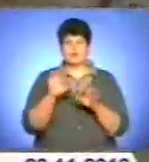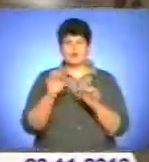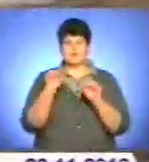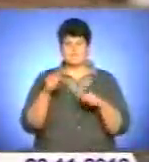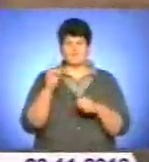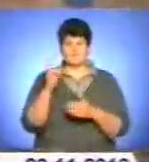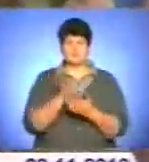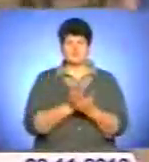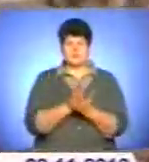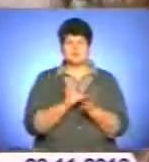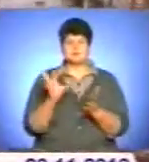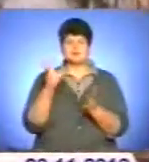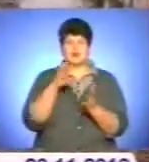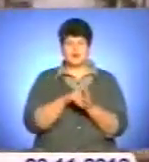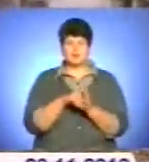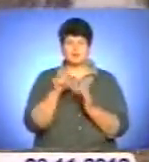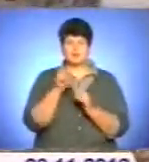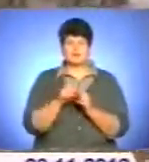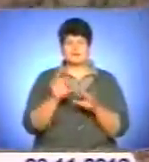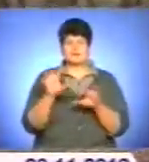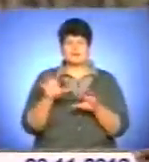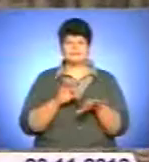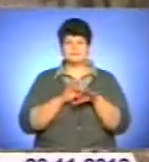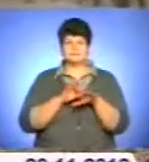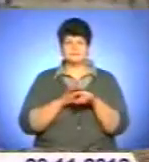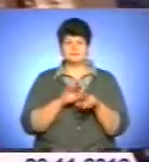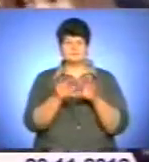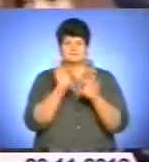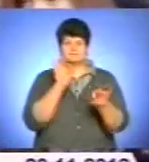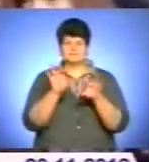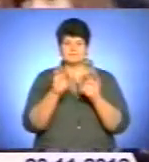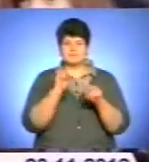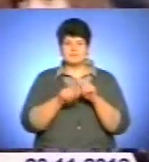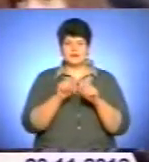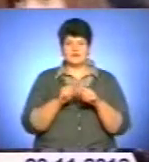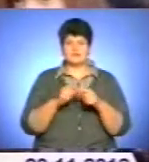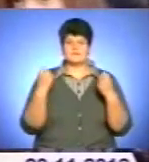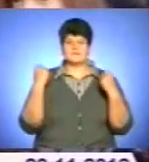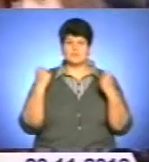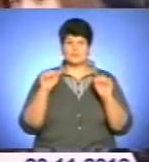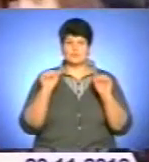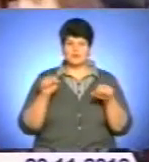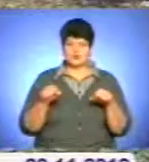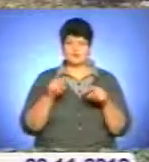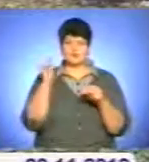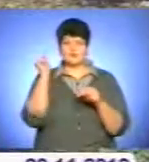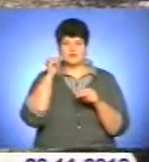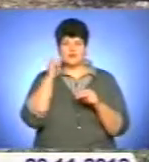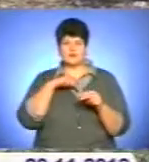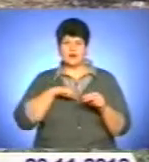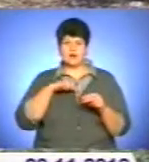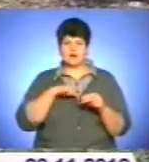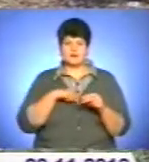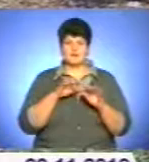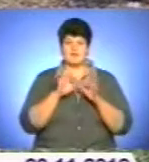Перед тим, як бути зарахованими у ряди правоохоронців, тварини проходять ретельний відбір, переведяють їх фізичні можливості, вивчають характер. Виявляється, у